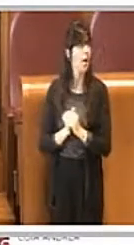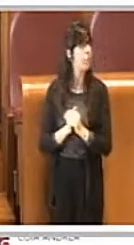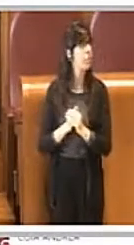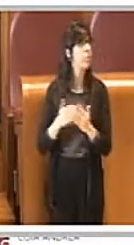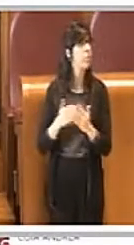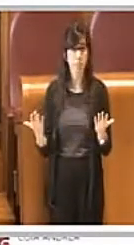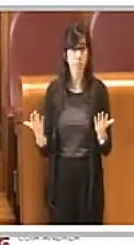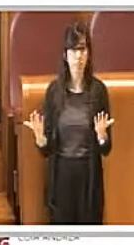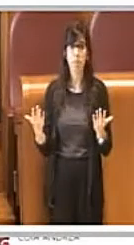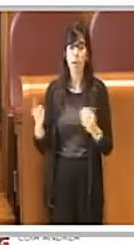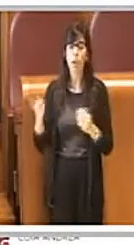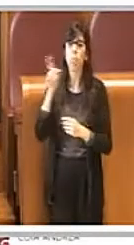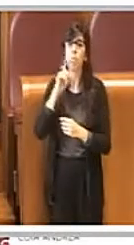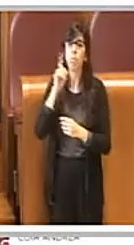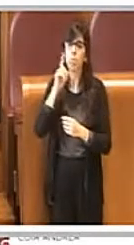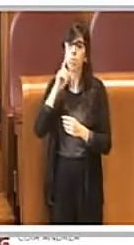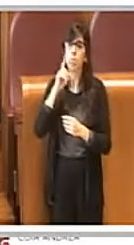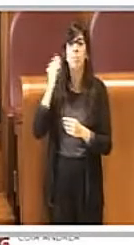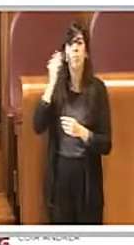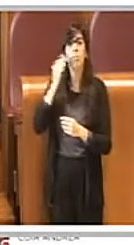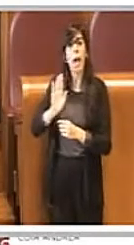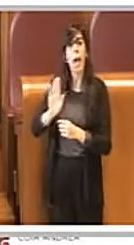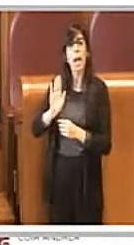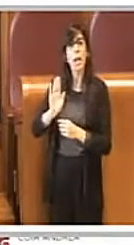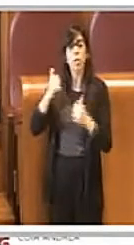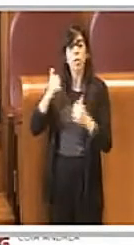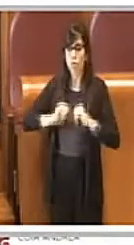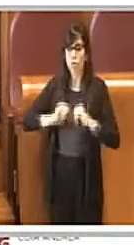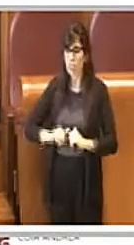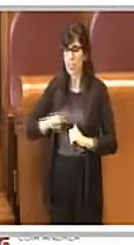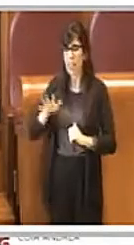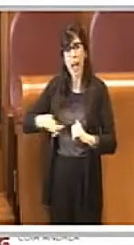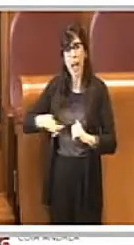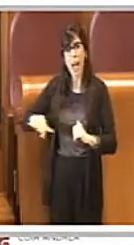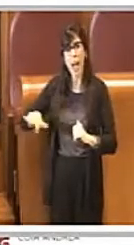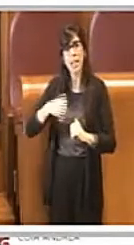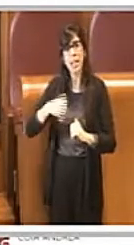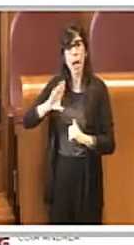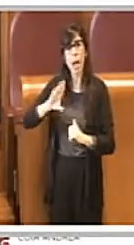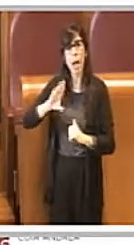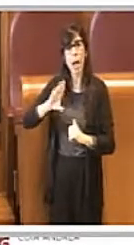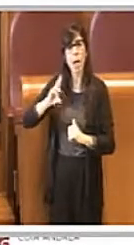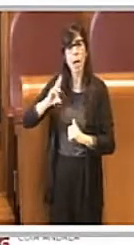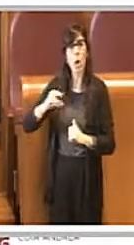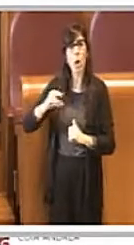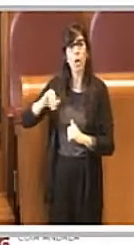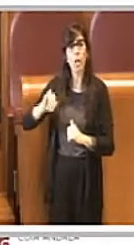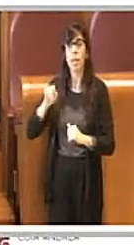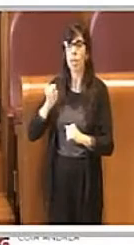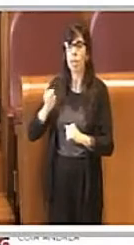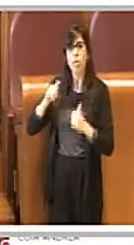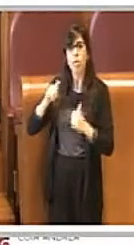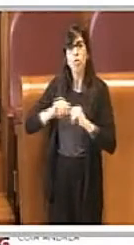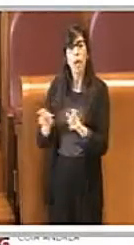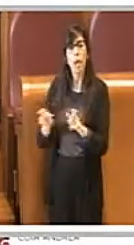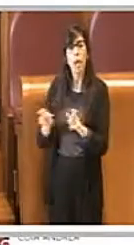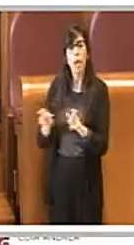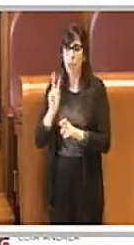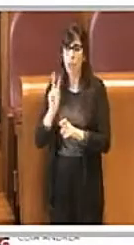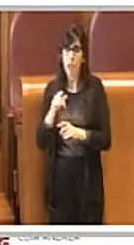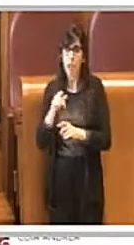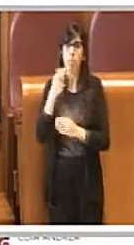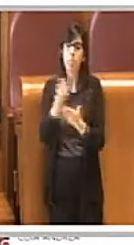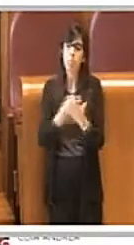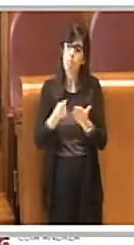sempre su iniziativa dei cittadini di questo quadrante del quartiere Marconi, i quali, vista la particolarità di questo